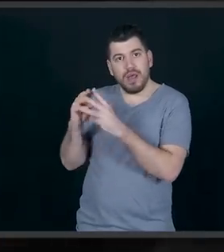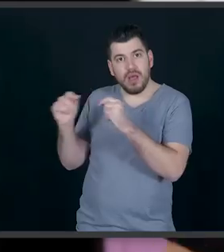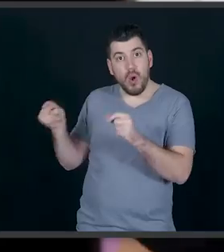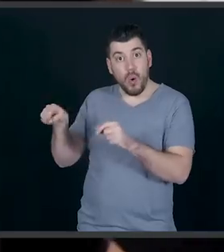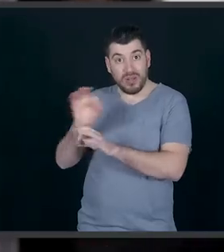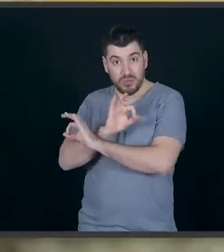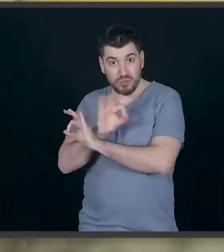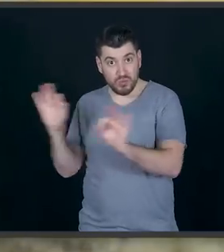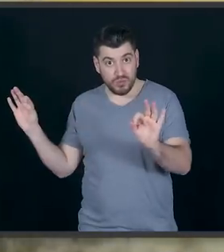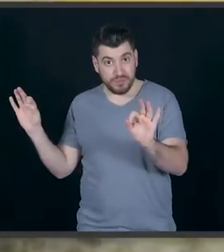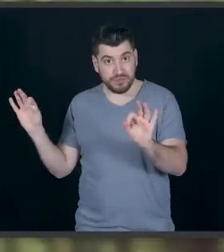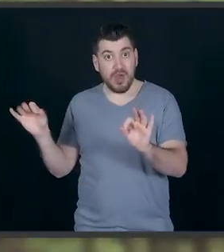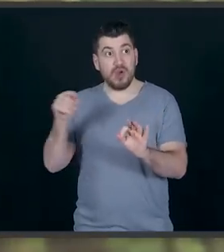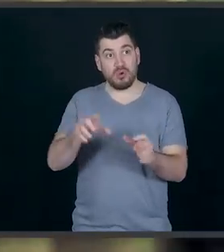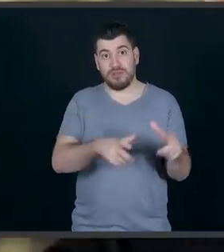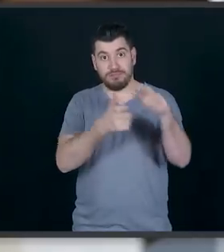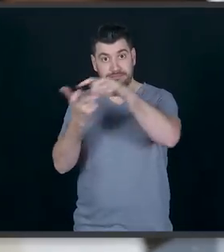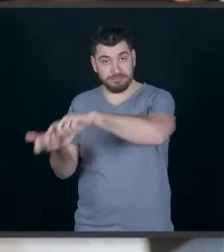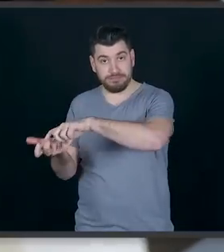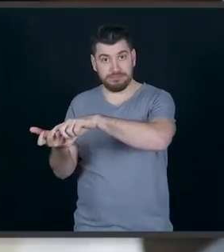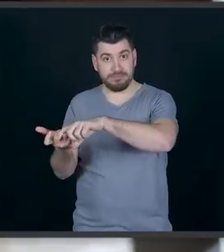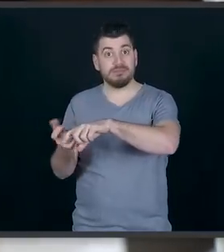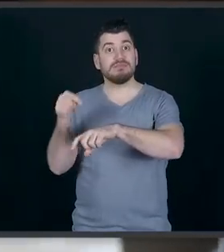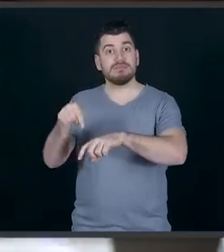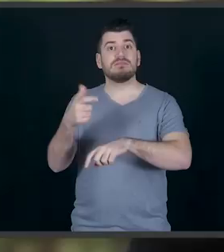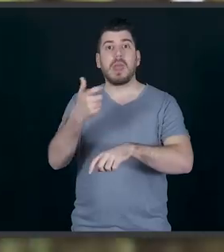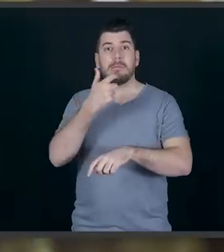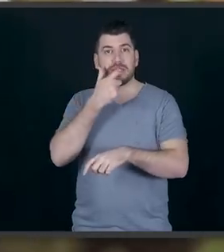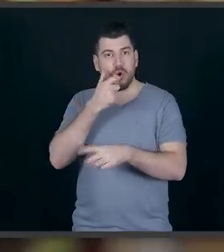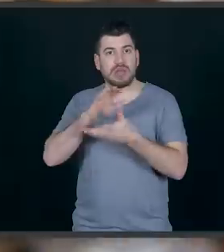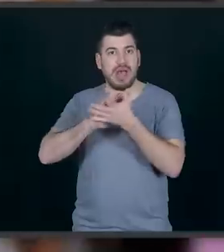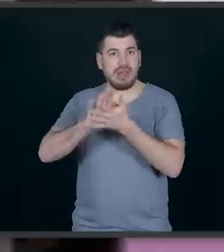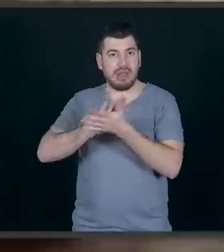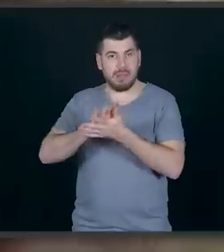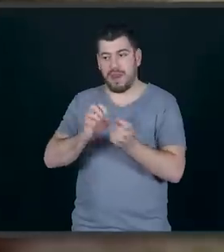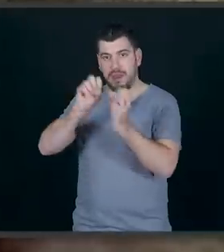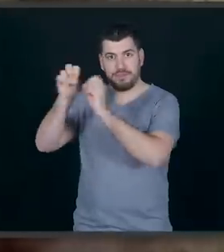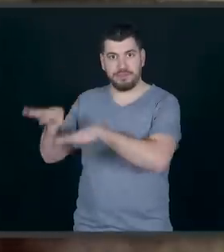Όταν γιώσει το βούτυρο, ρίχνουμε μέσα και το μπισκότο.